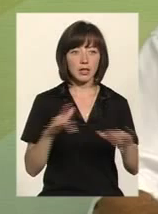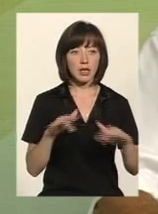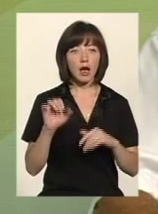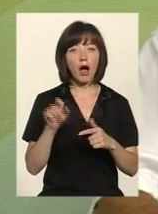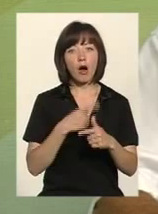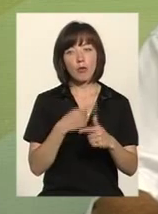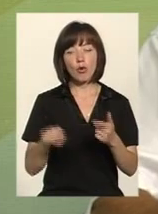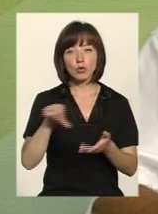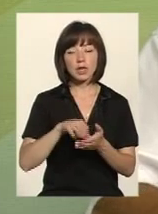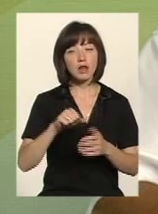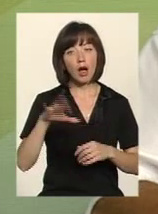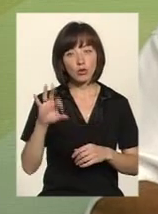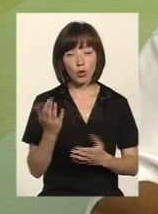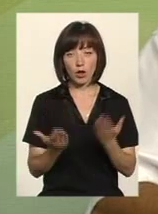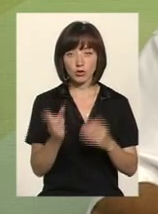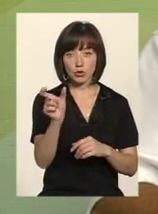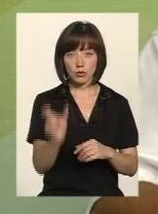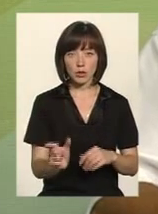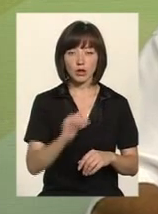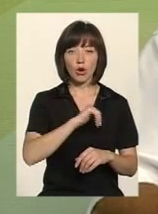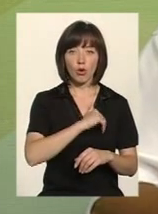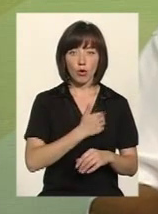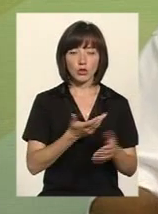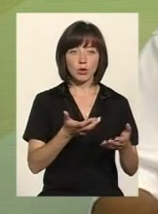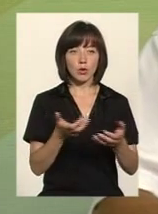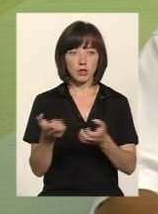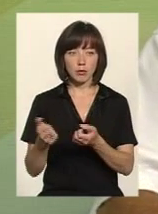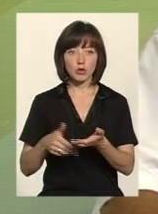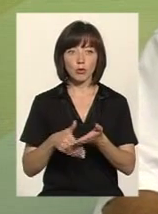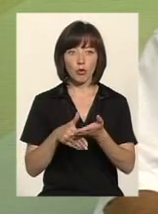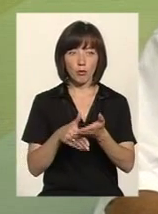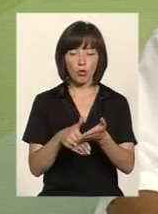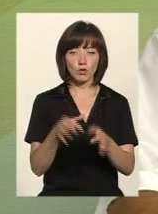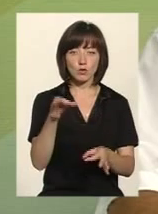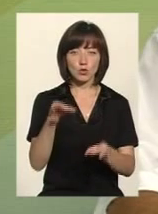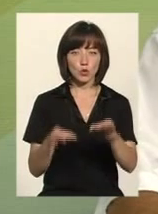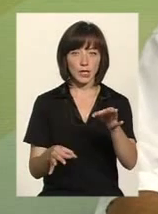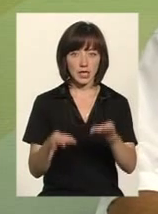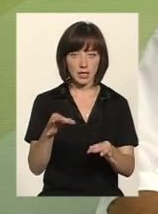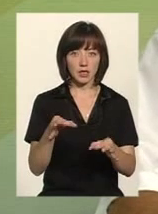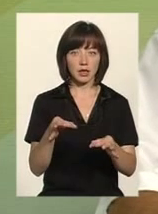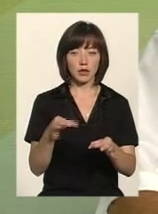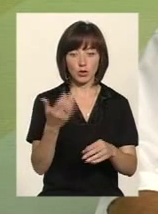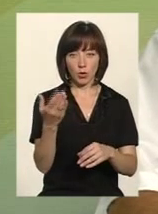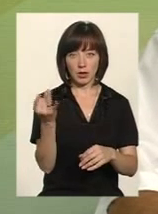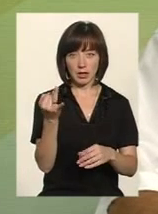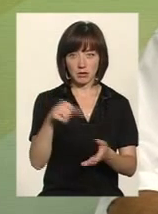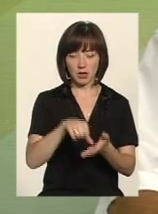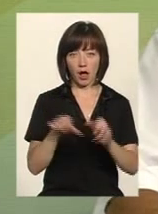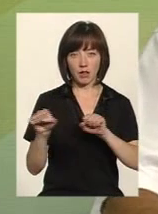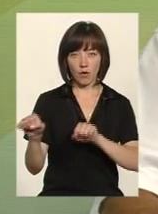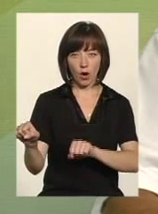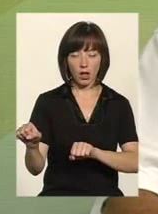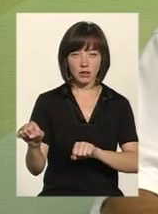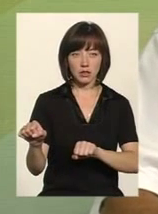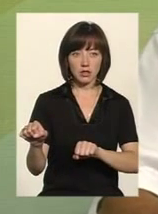учасники АТО. Якщо він хоче отримати допомогу в суді, що представляли його інтереси адвокат в